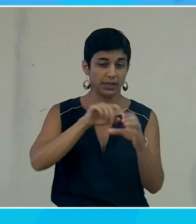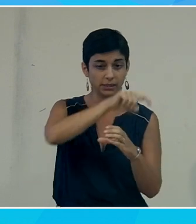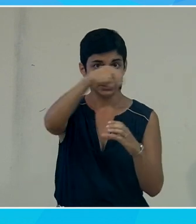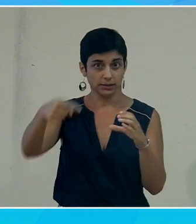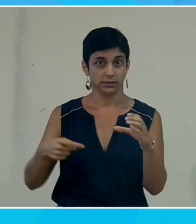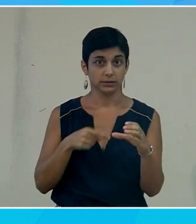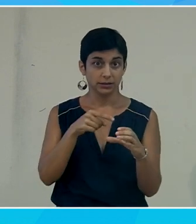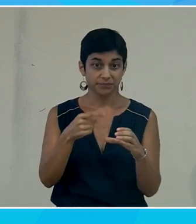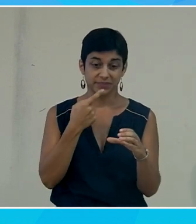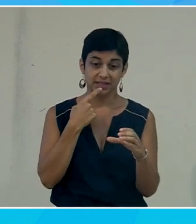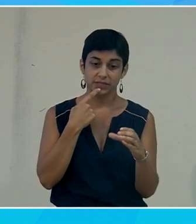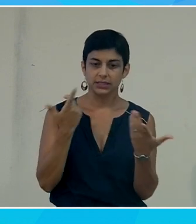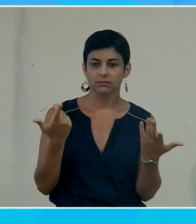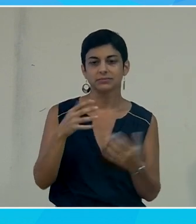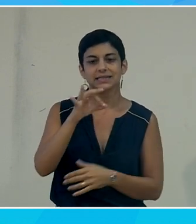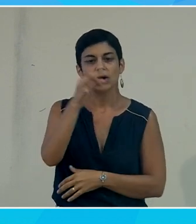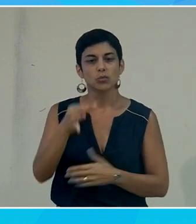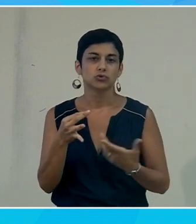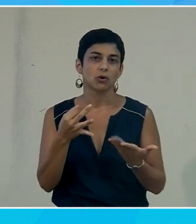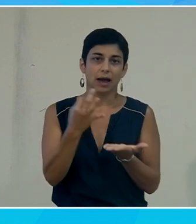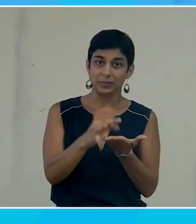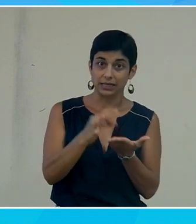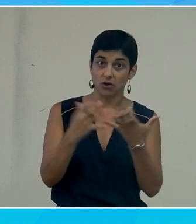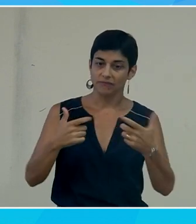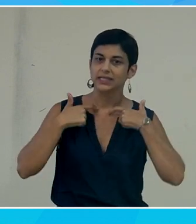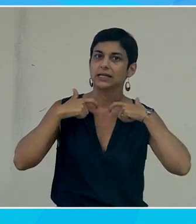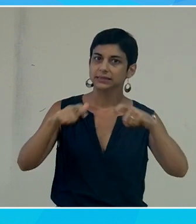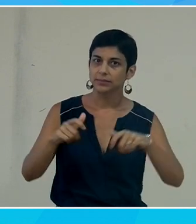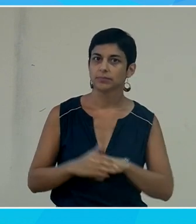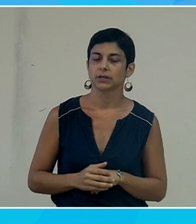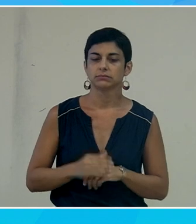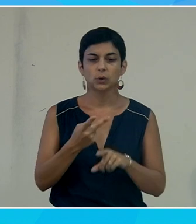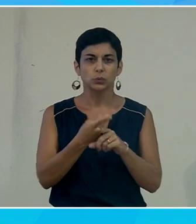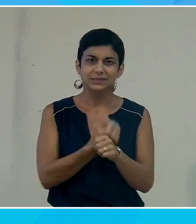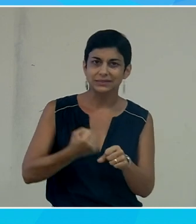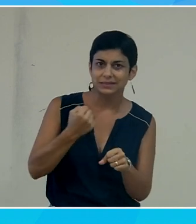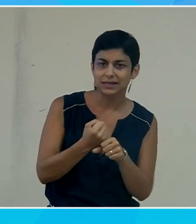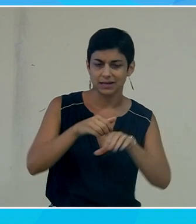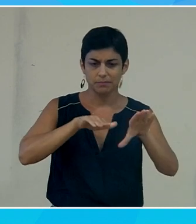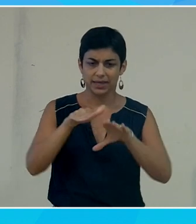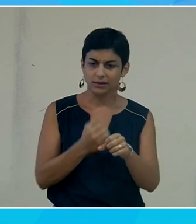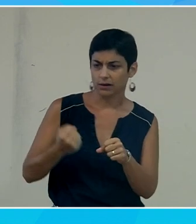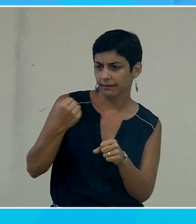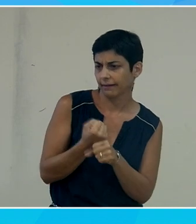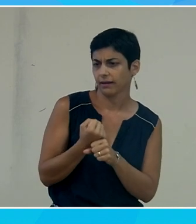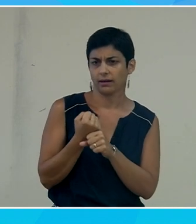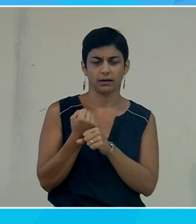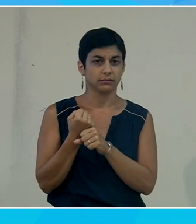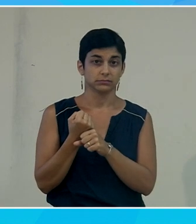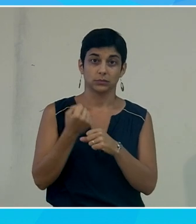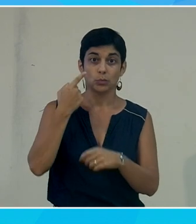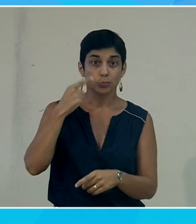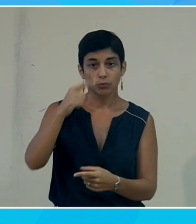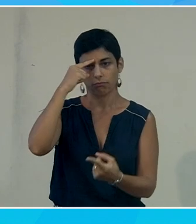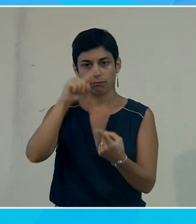% de nos applications internes et externes. Donc, on a développé des outils, des méthodes, on a rendu 100%